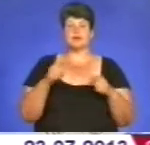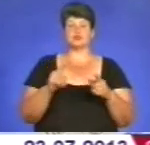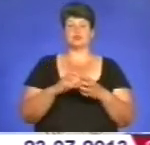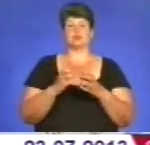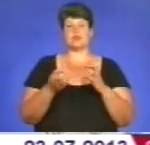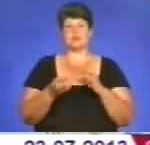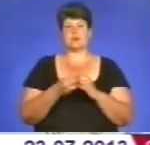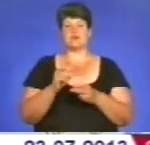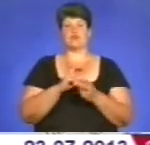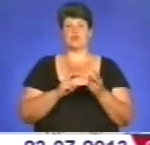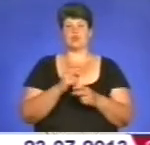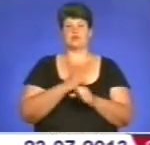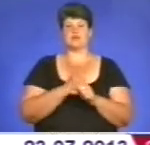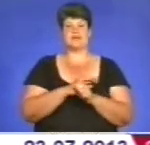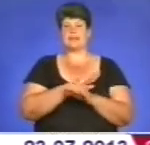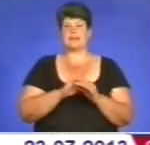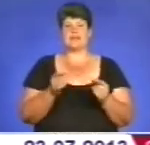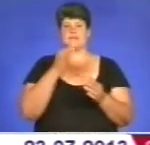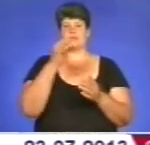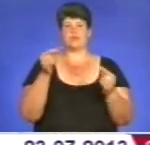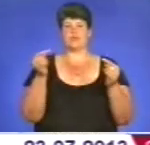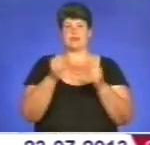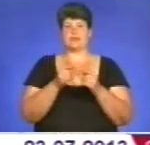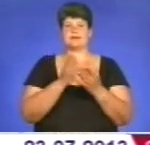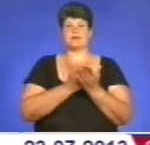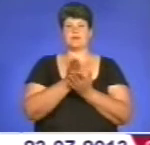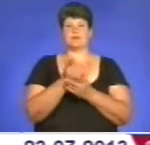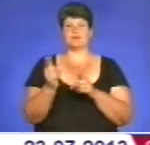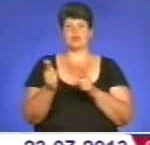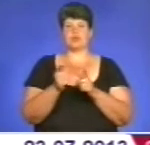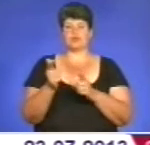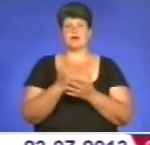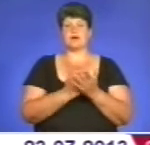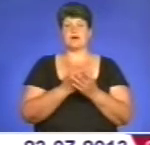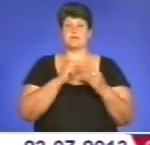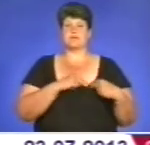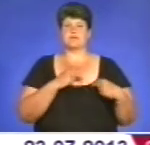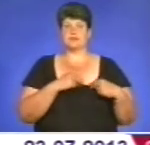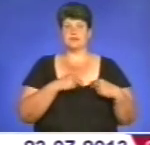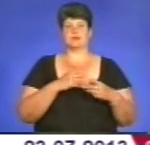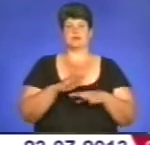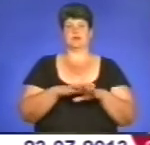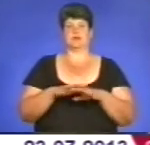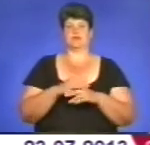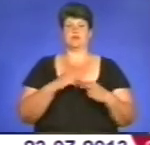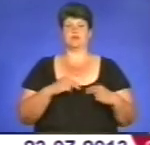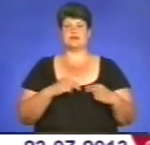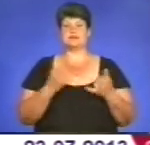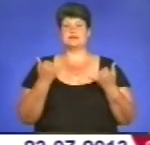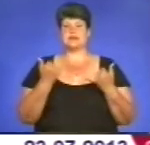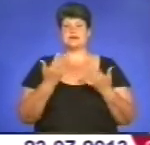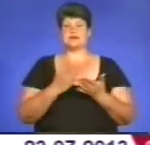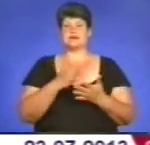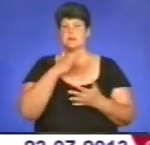пошуку роботи є невідповідність напрямів підготовки кадрів нинішнім потребам ринку праці. На жаль, зараз є дуже